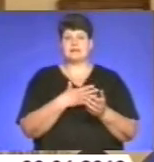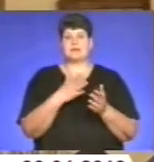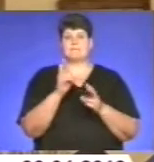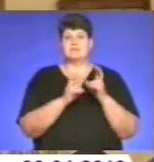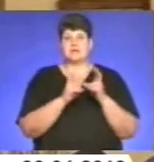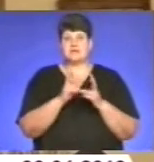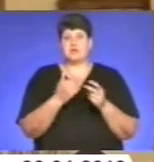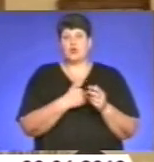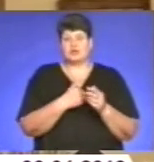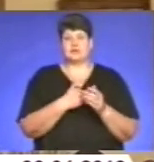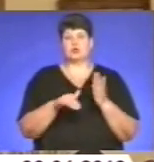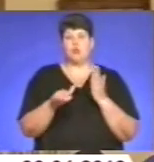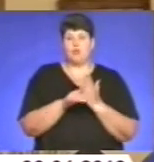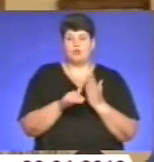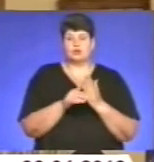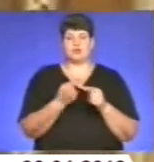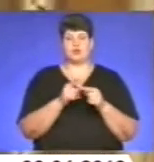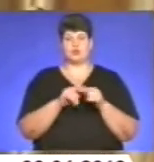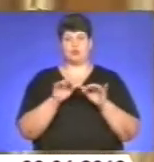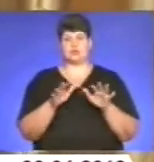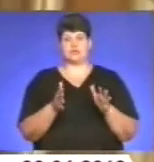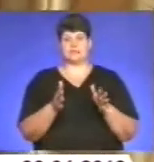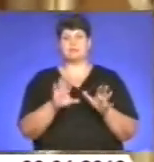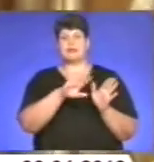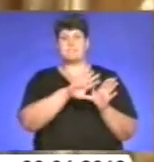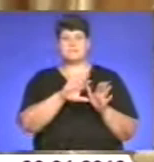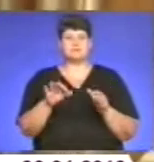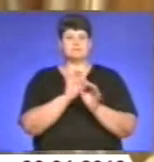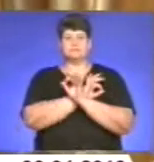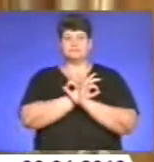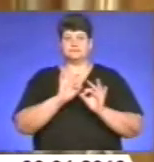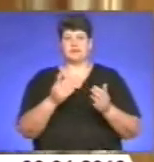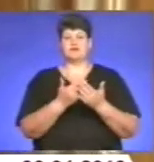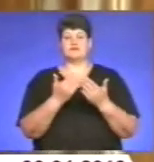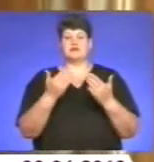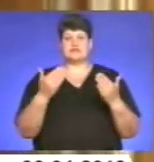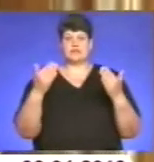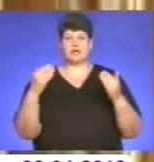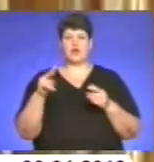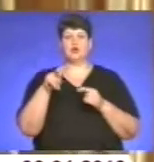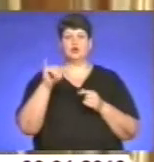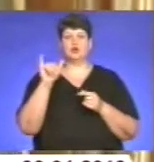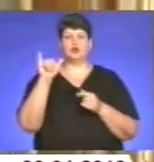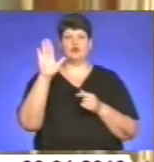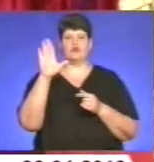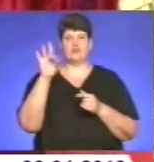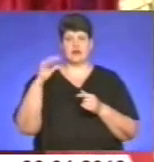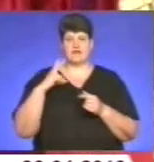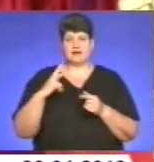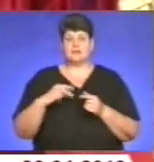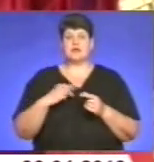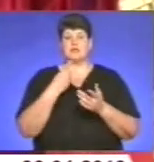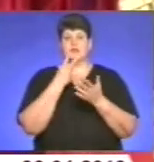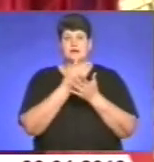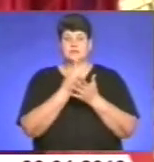вирішили допомогти цьому процесу. Після тріумфальної виставки у Луврі, де експонувалися скульптури Пінзеля майже чотири місяці,